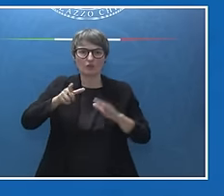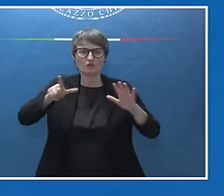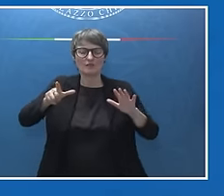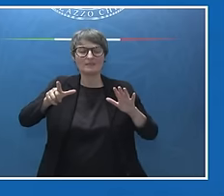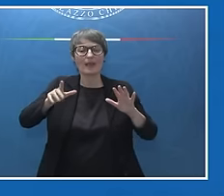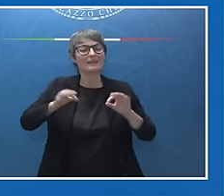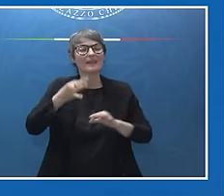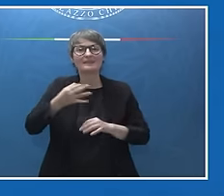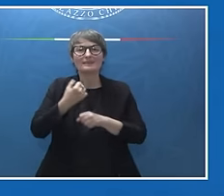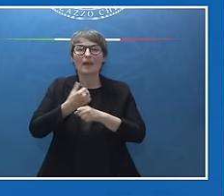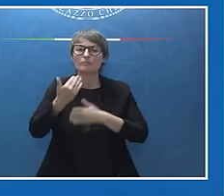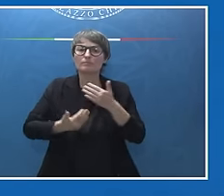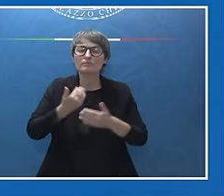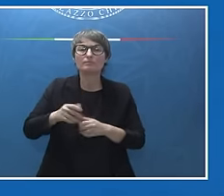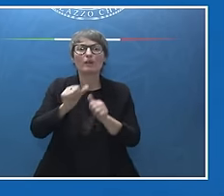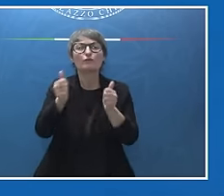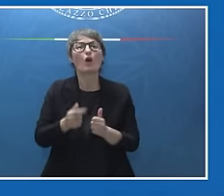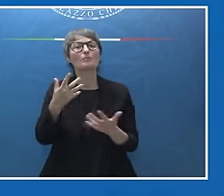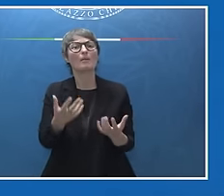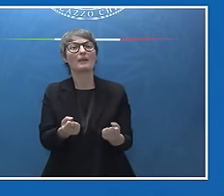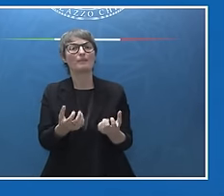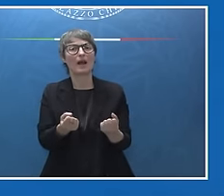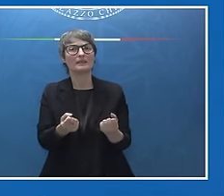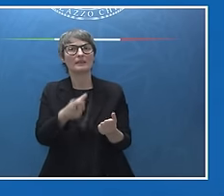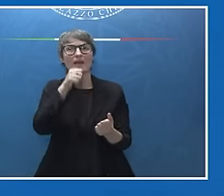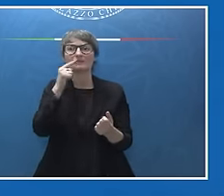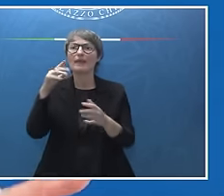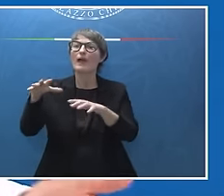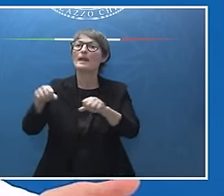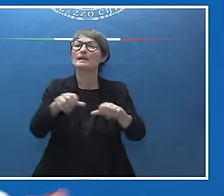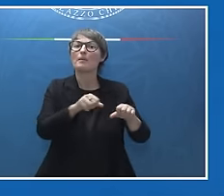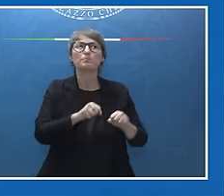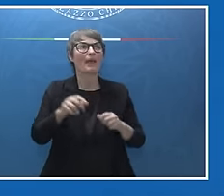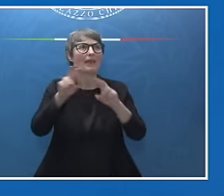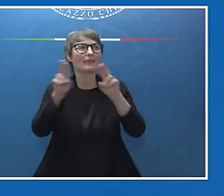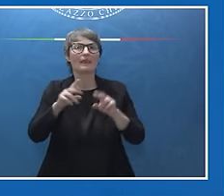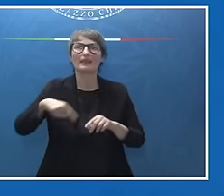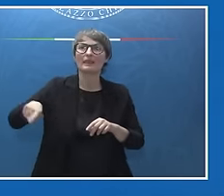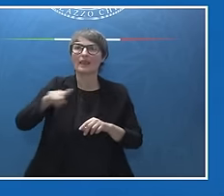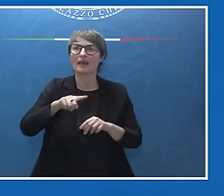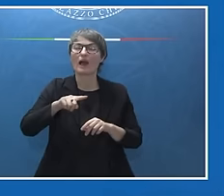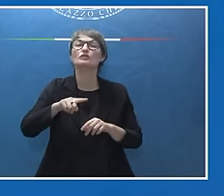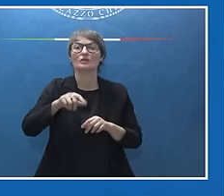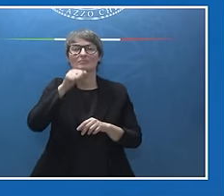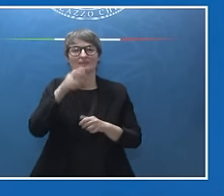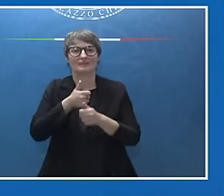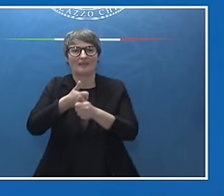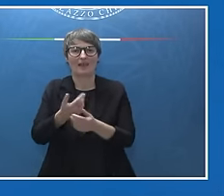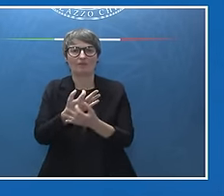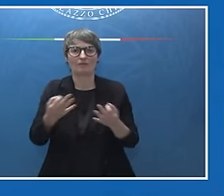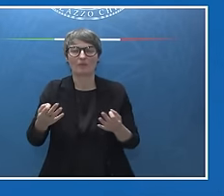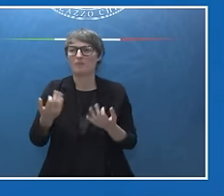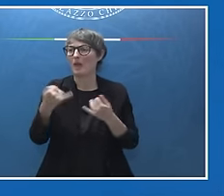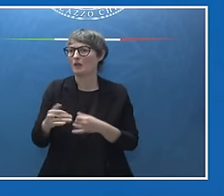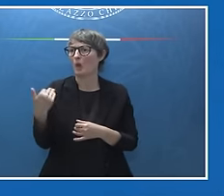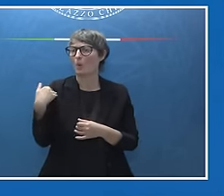consenta di mantenere gli impegni che abbiamo preso a livello internazionale, da ultimo alla COP28 di Dubai, tenendo